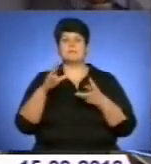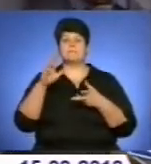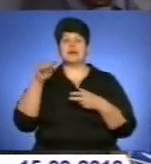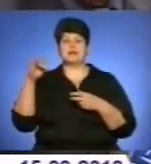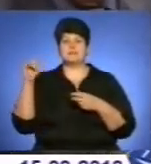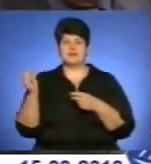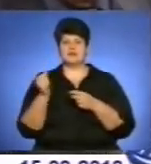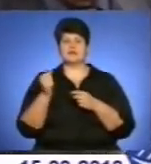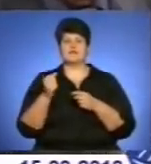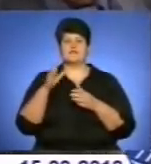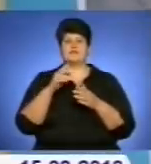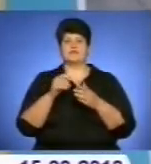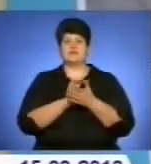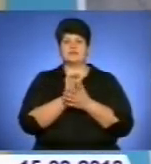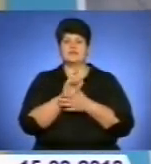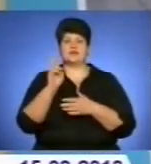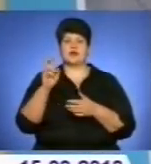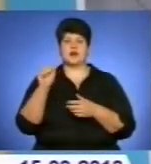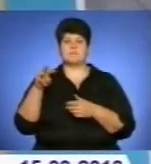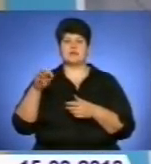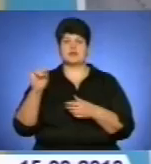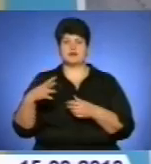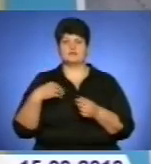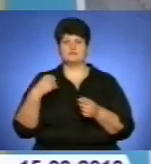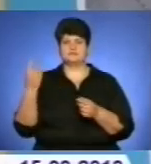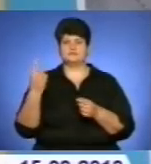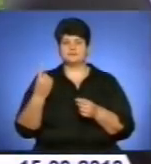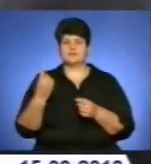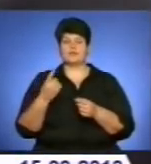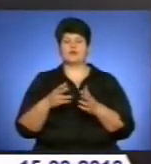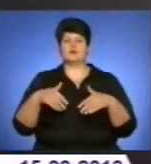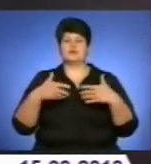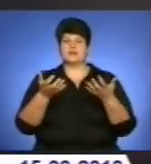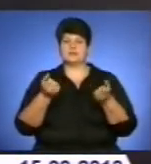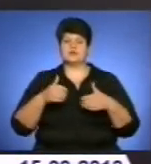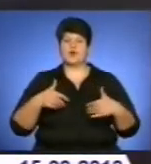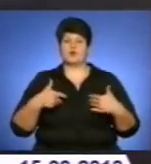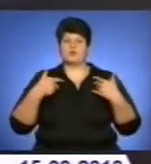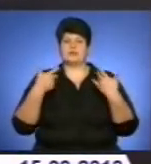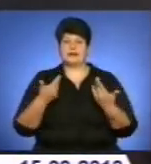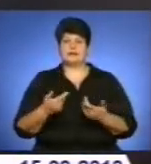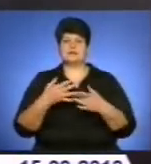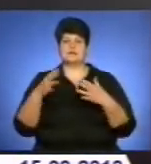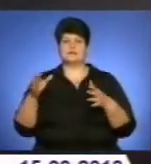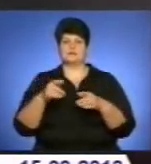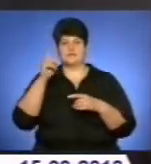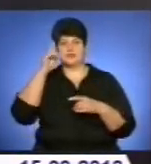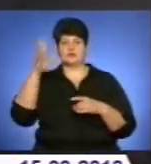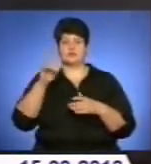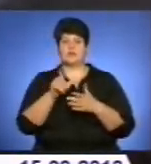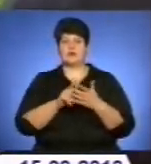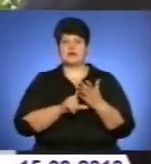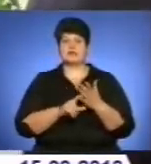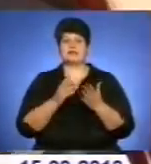1974 році став учасником наради молодих поетів-авторів журналу «Дніпро». Поетичним дебютом молодого